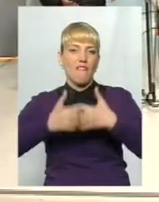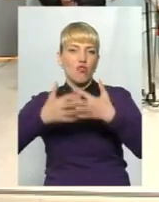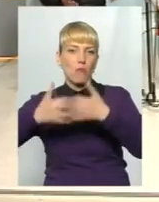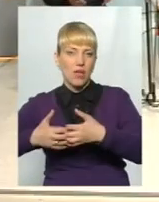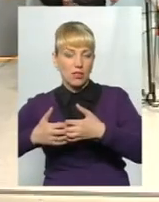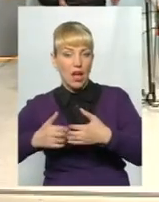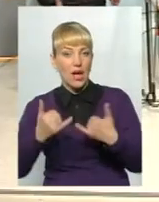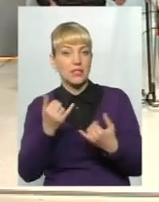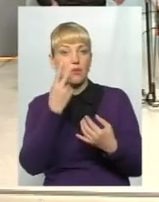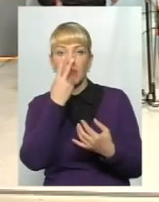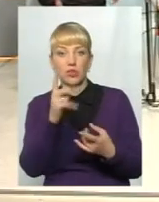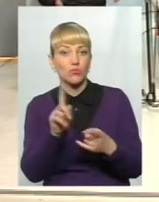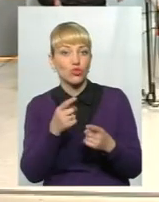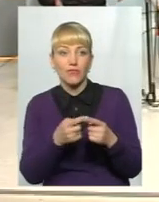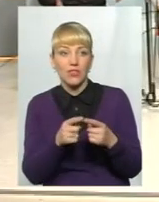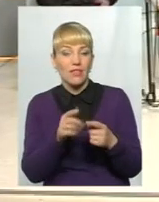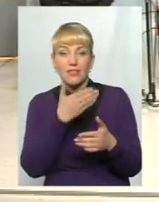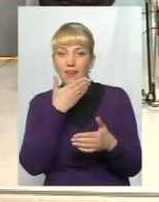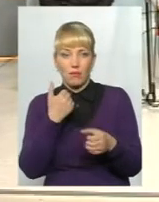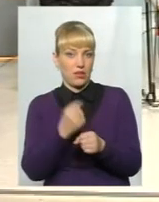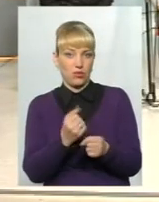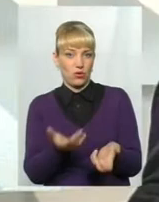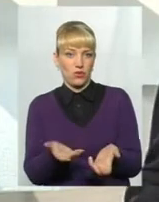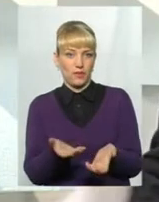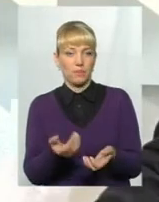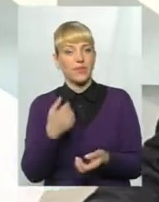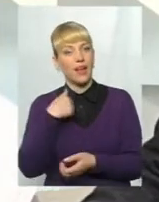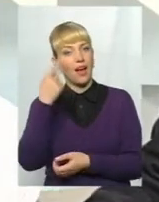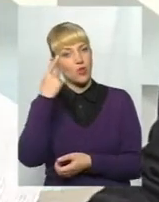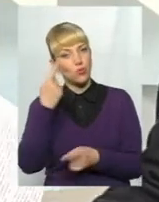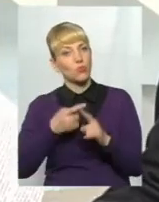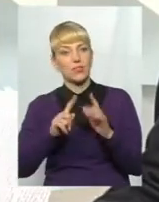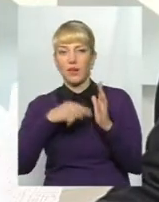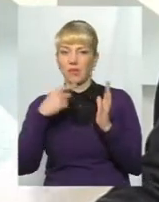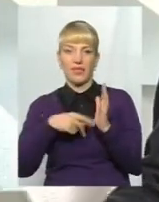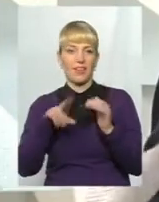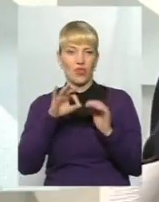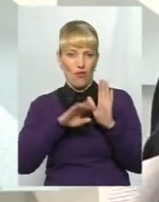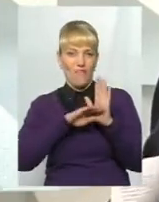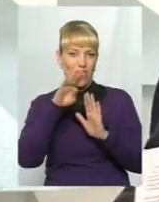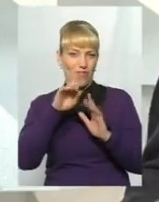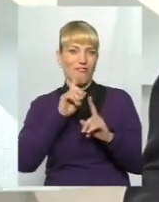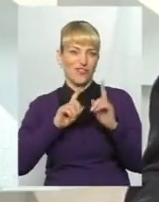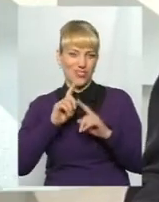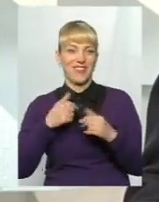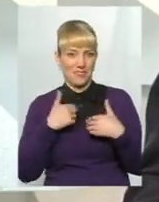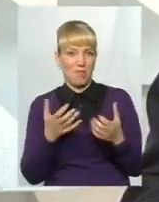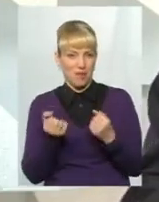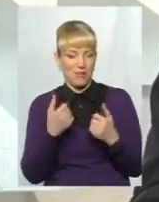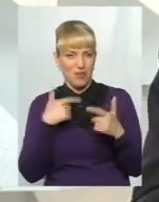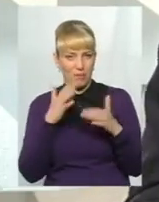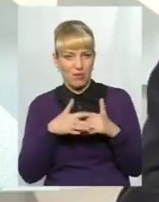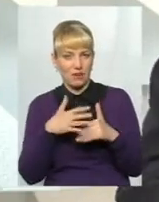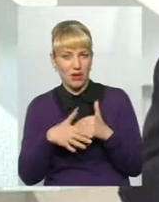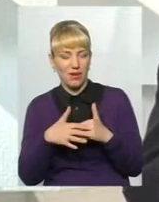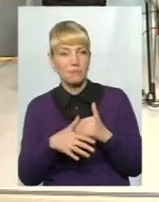зараз ми бачимо, що вона не працює. Ми думаємо, що це питання до Верховної Ради. Я приймаю... Ні, і досить